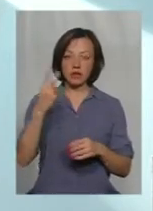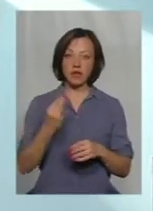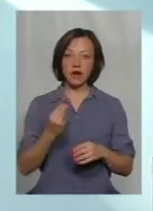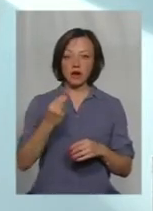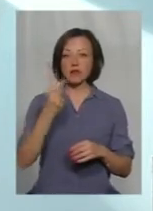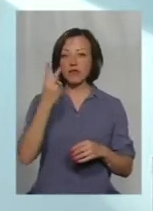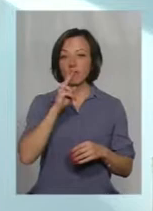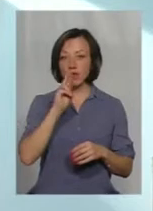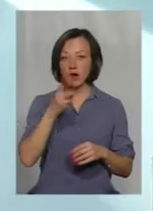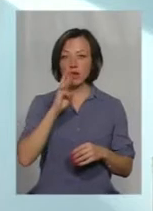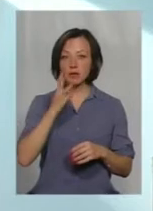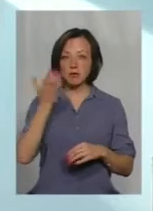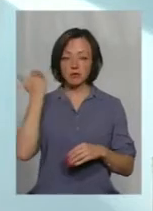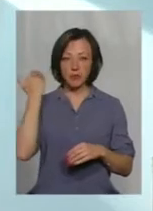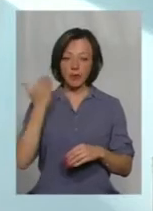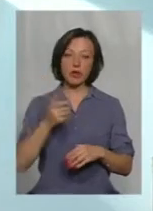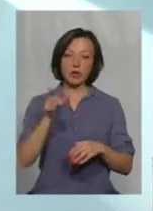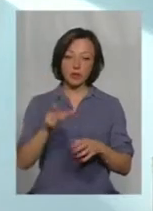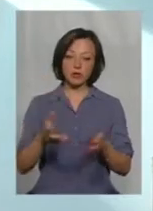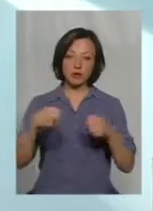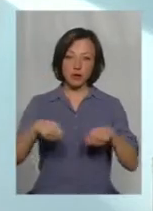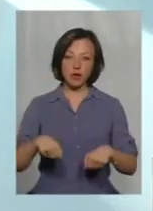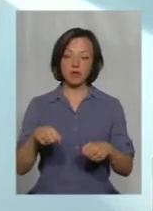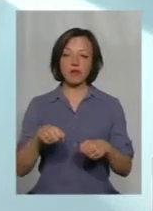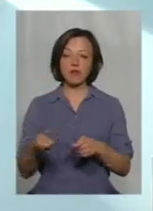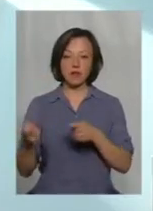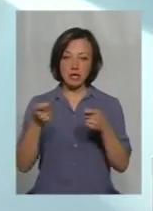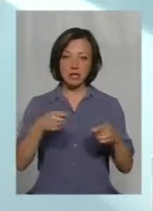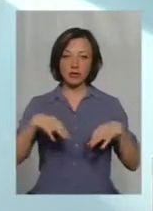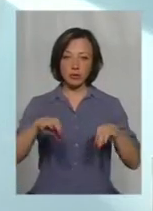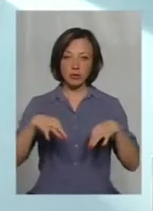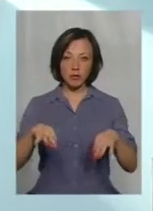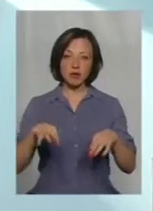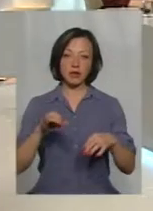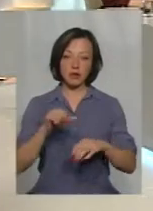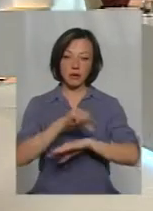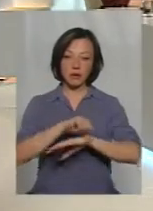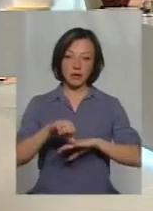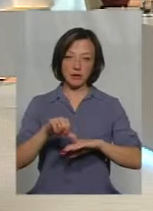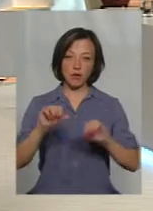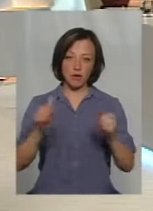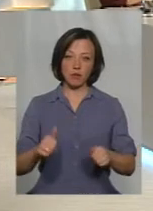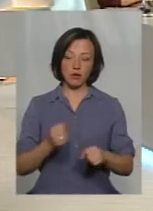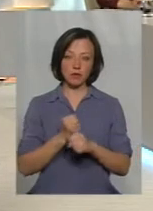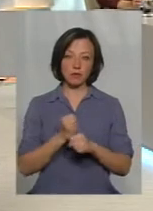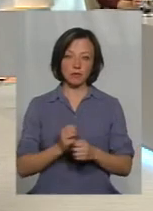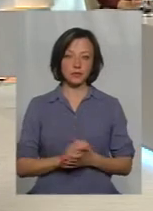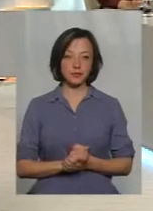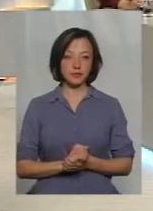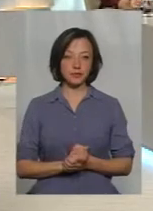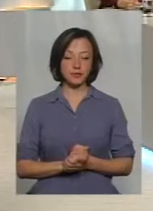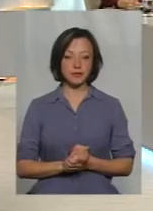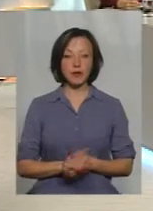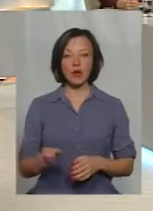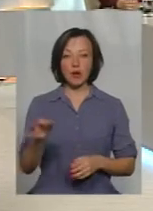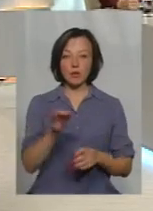-5 років назад, людина отримує таке право везти автомобіль і провести митне оформлення. Зрозуміло. І